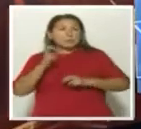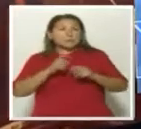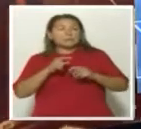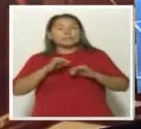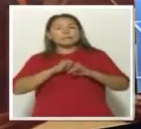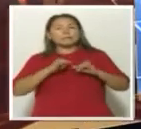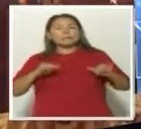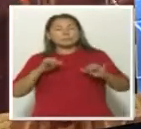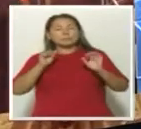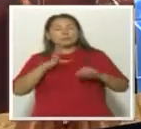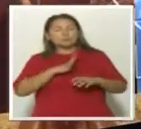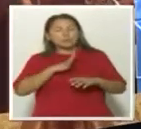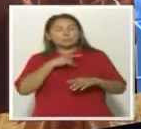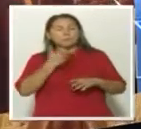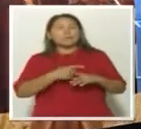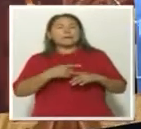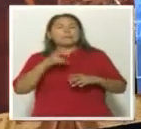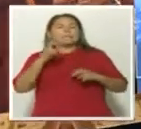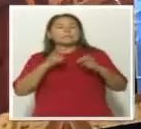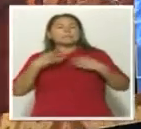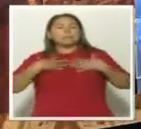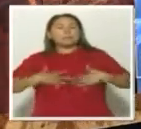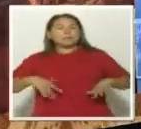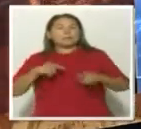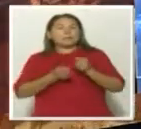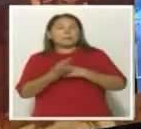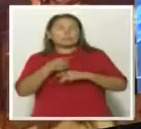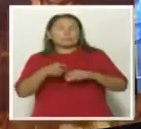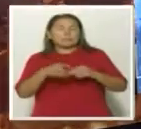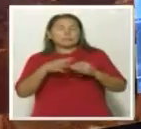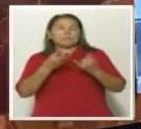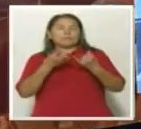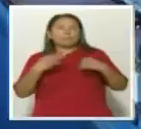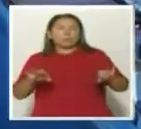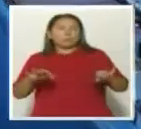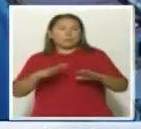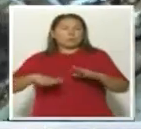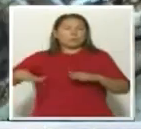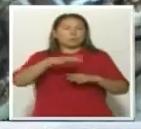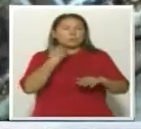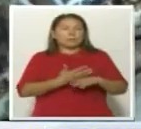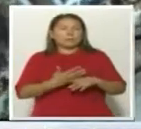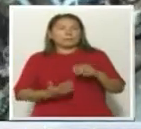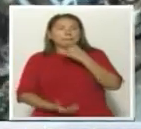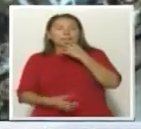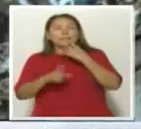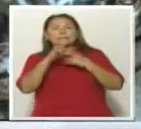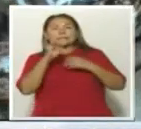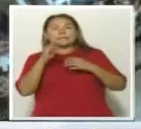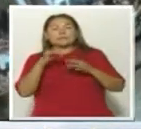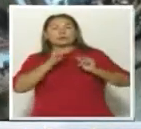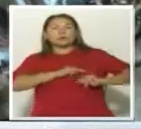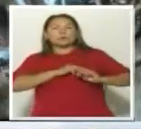развития, и вполне возможно, текстильные производства появятся на территории свободной зоны. В СЭС Морпорт Актау на сегодня